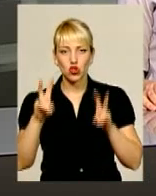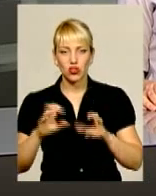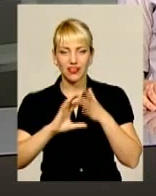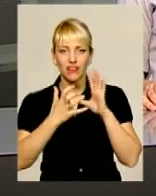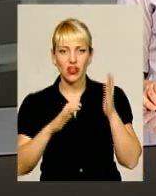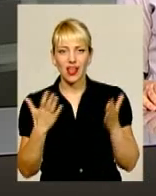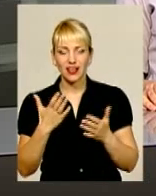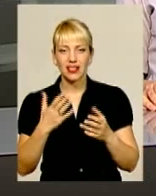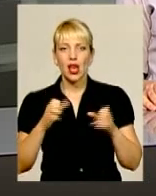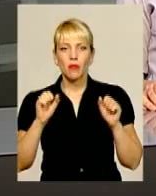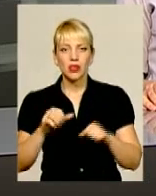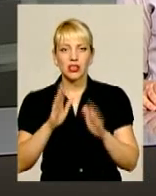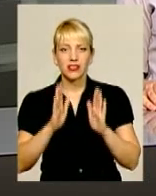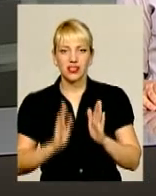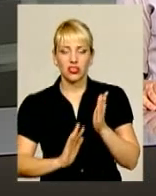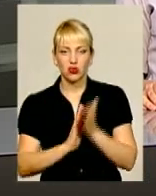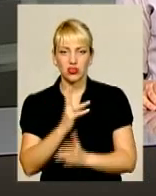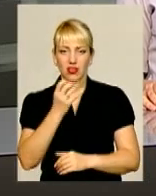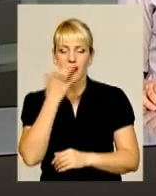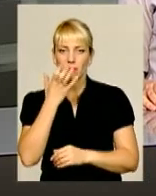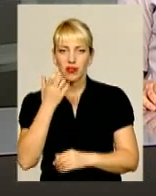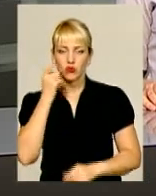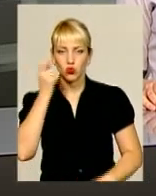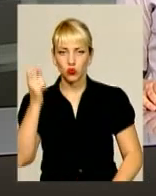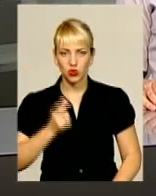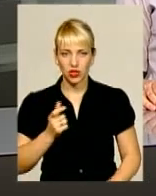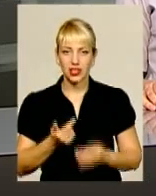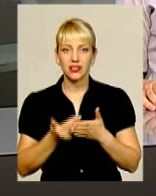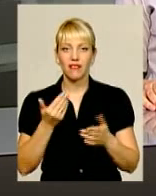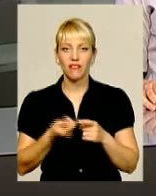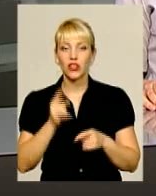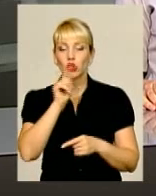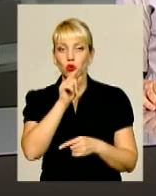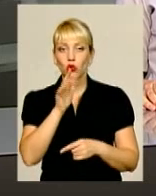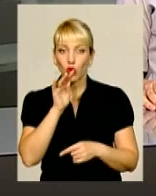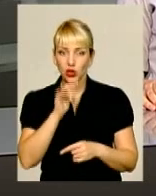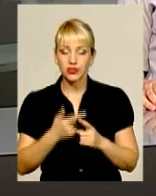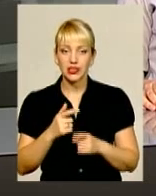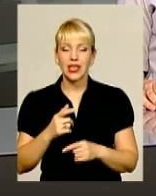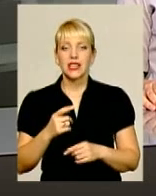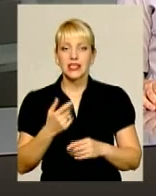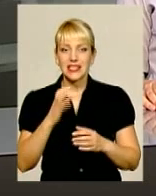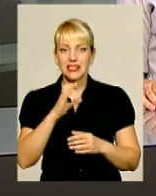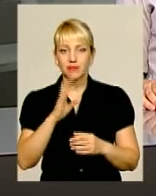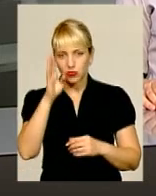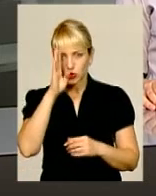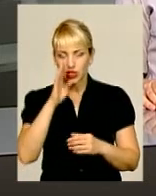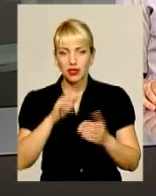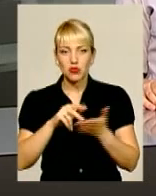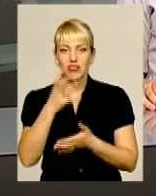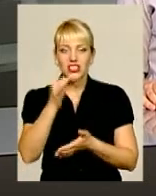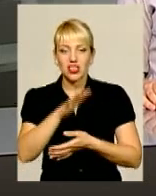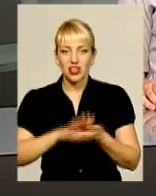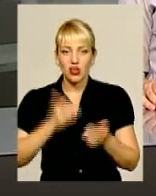який начебто міг рости і дозрівати тільки на півдні України. Відтоді садовод-любитель пішов ще далі. І його успіхам